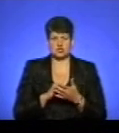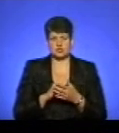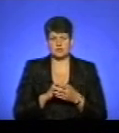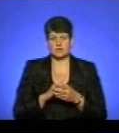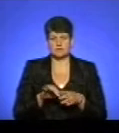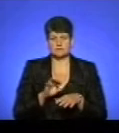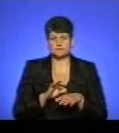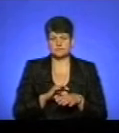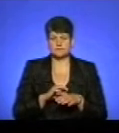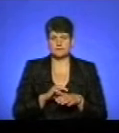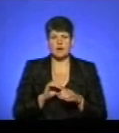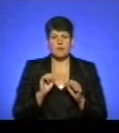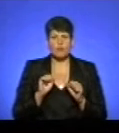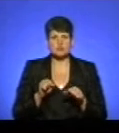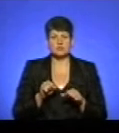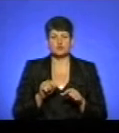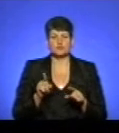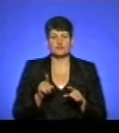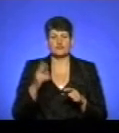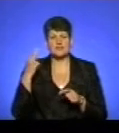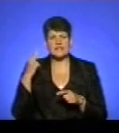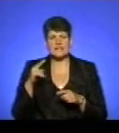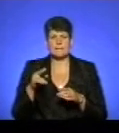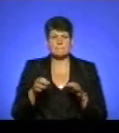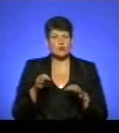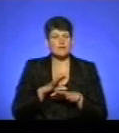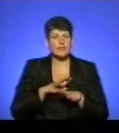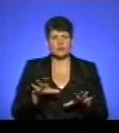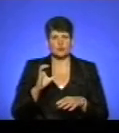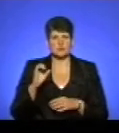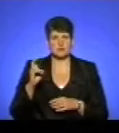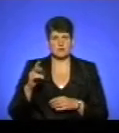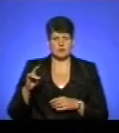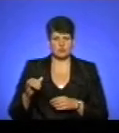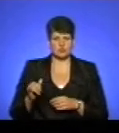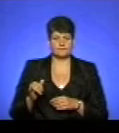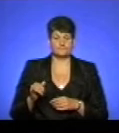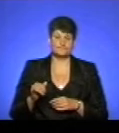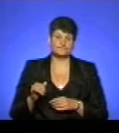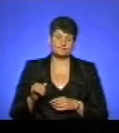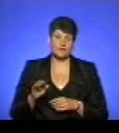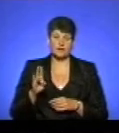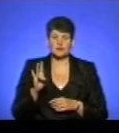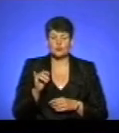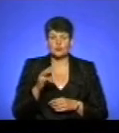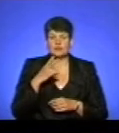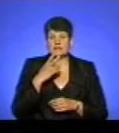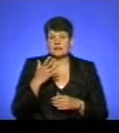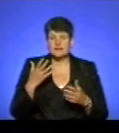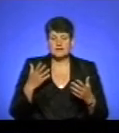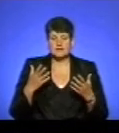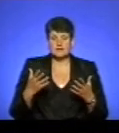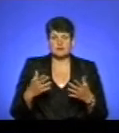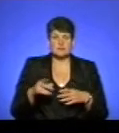запобігти сказу у дикій природі? Ну дивіться, ну якщо… ці, скажімо, тварини не